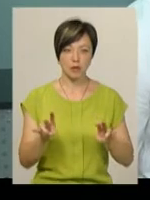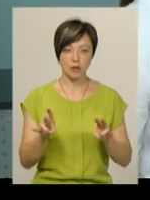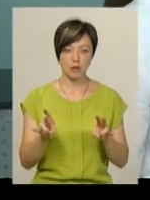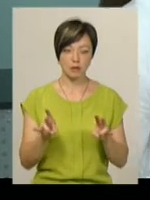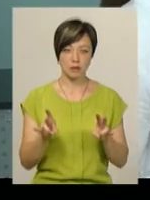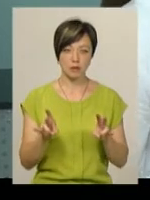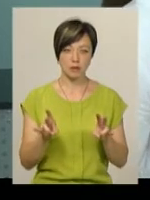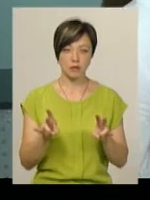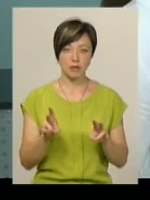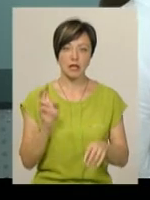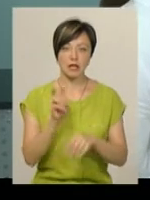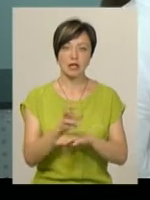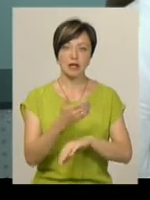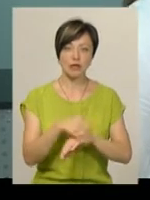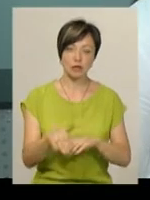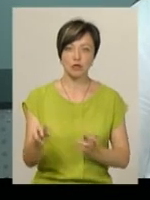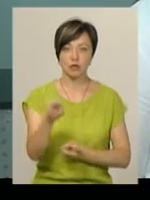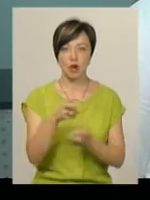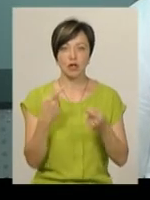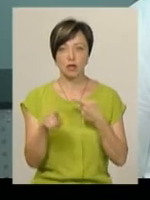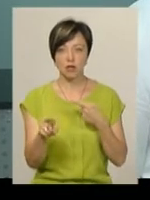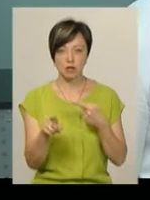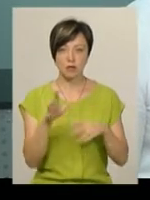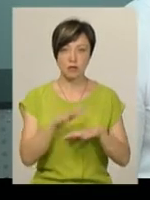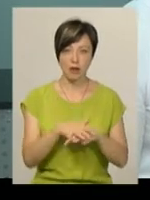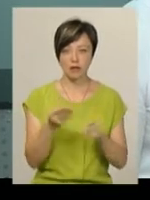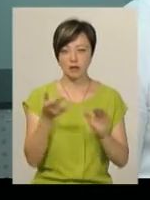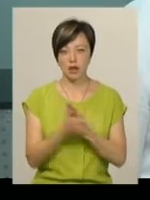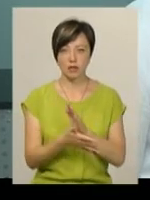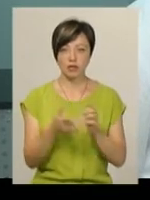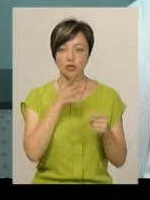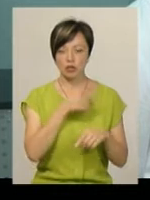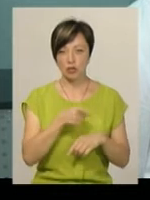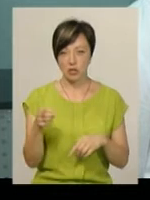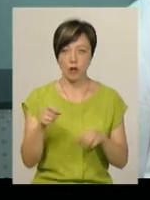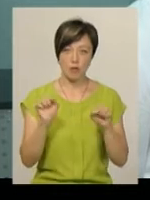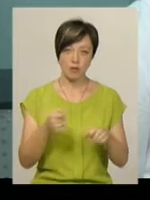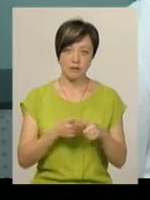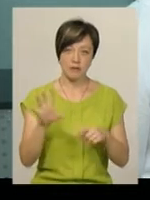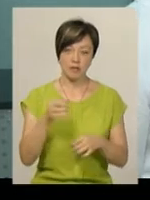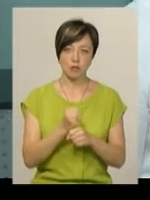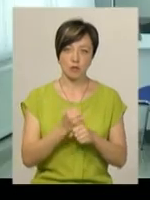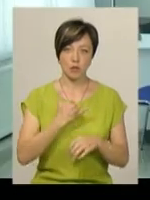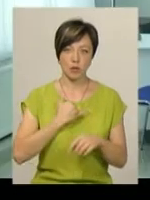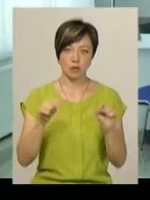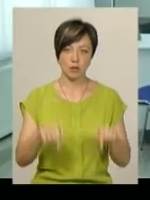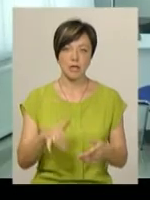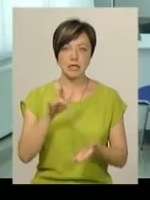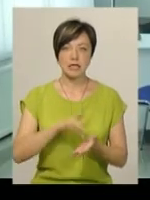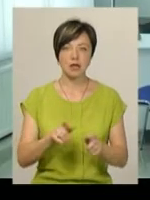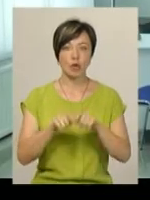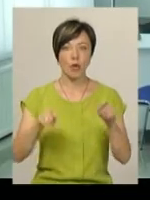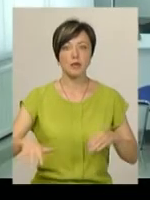йти на вулицю, шукати інший банк, тратити час, а можна це все зробити в нас тут. Центр